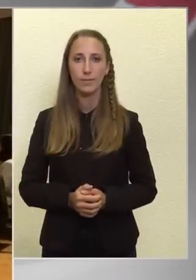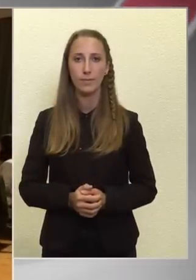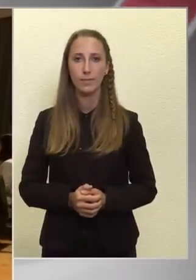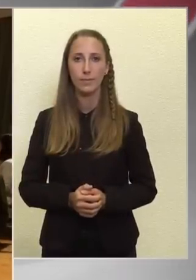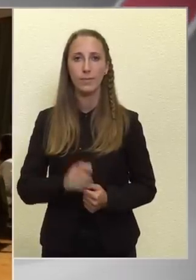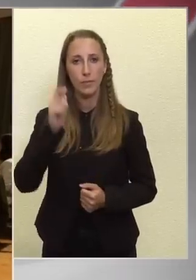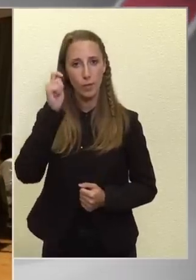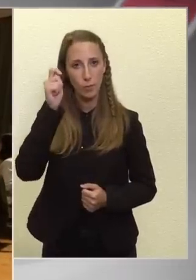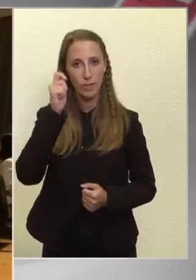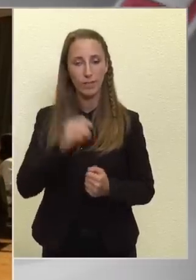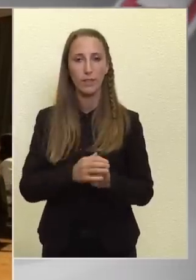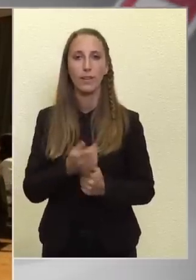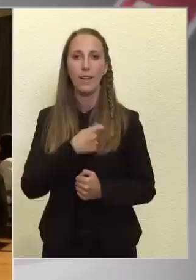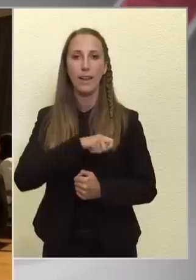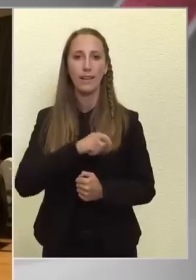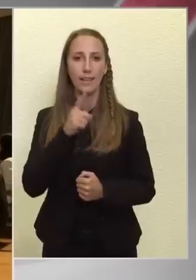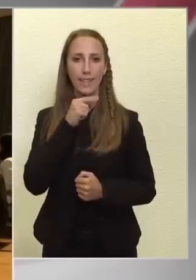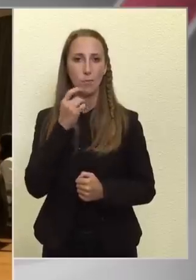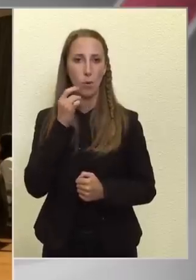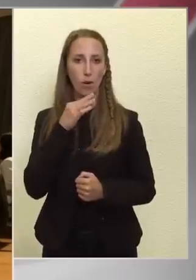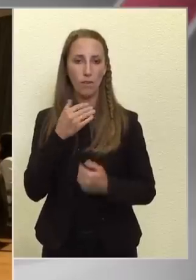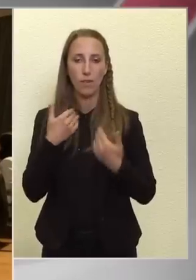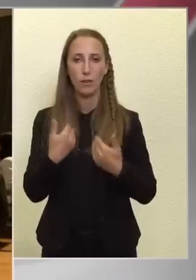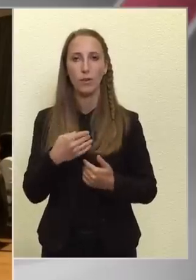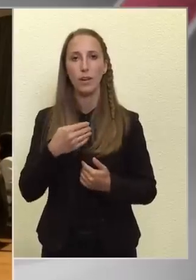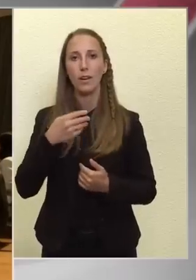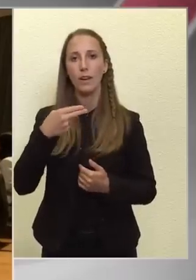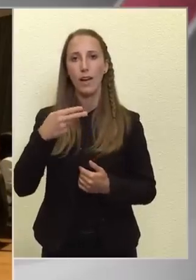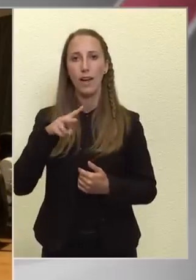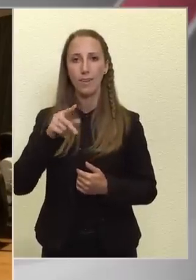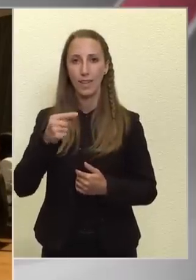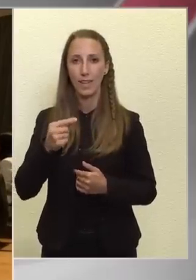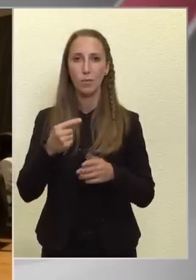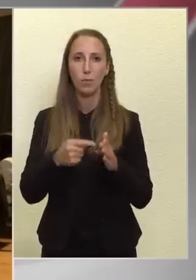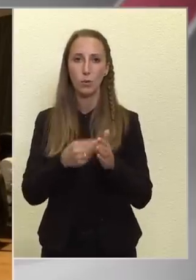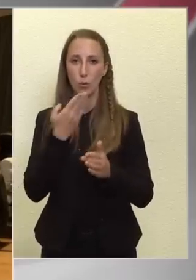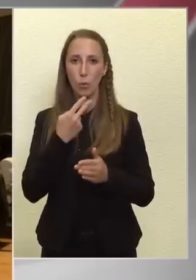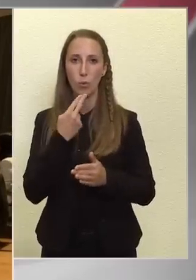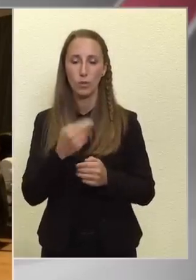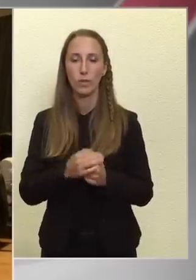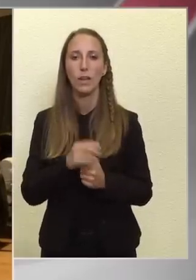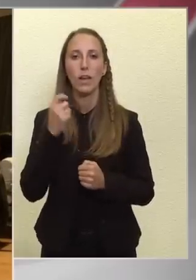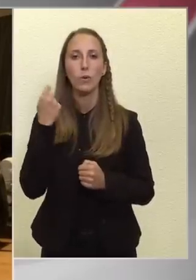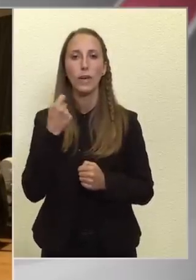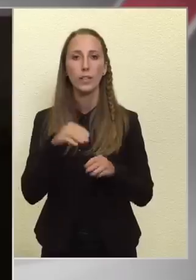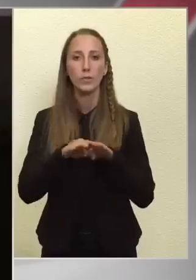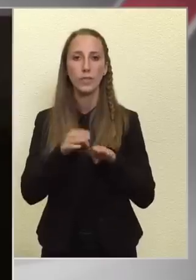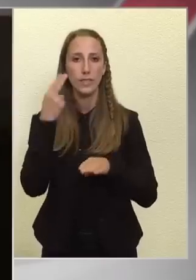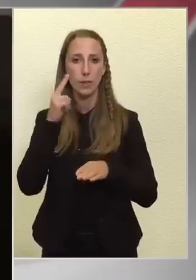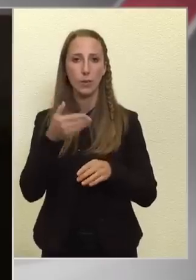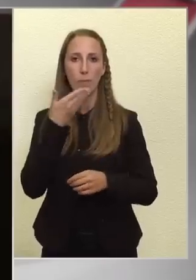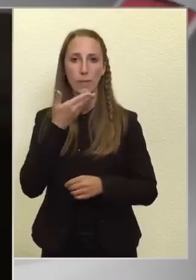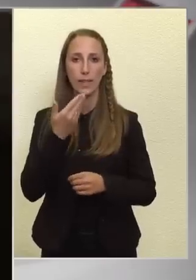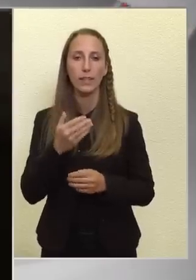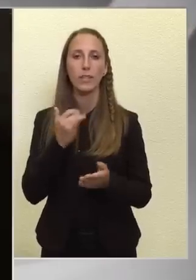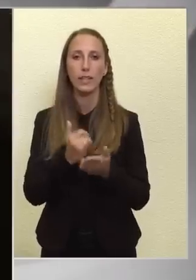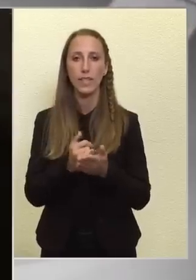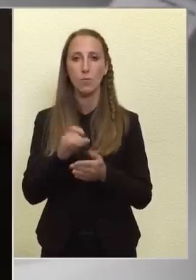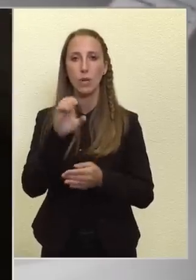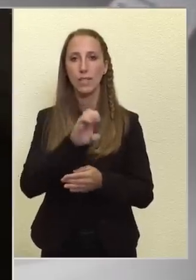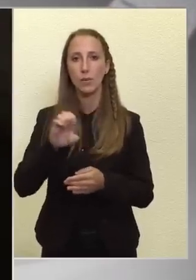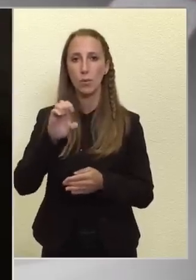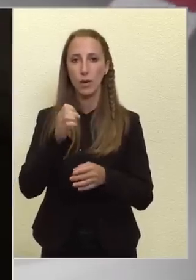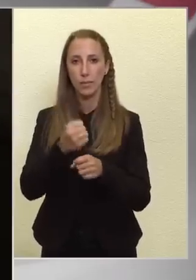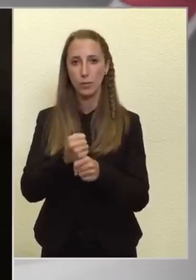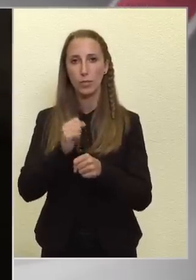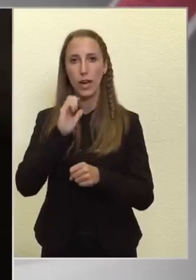Jó napot kívánok, Lengyel Tibor, vagyok HVG.hu-tól. Gulyás miniszter úr említette, hogy igazából az Európai Bizottság